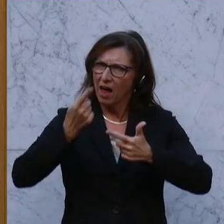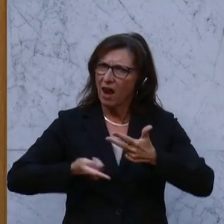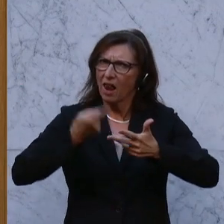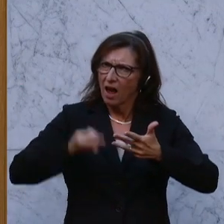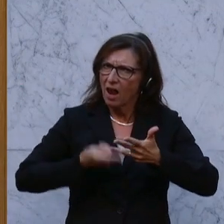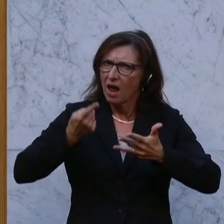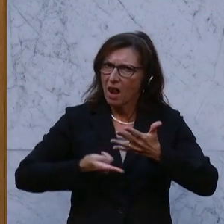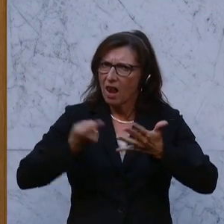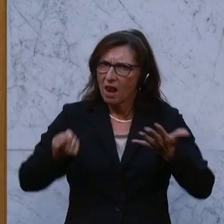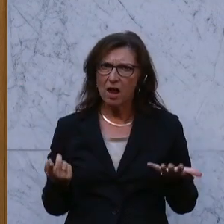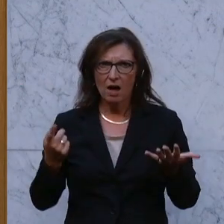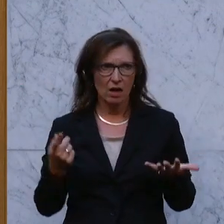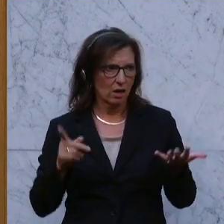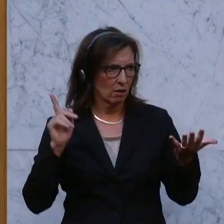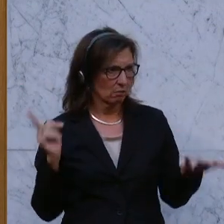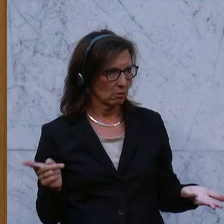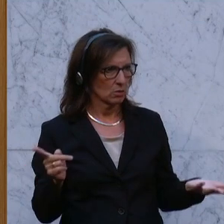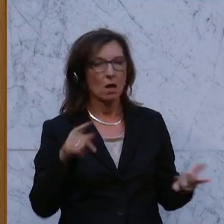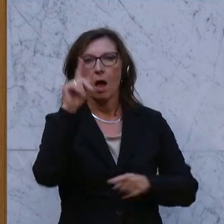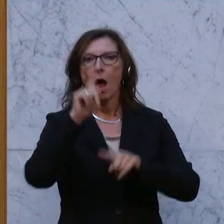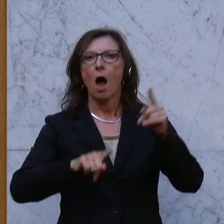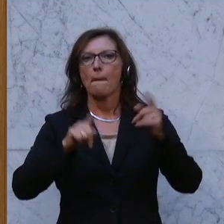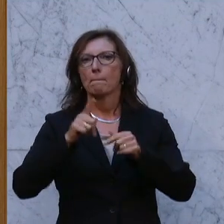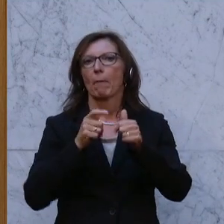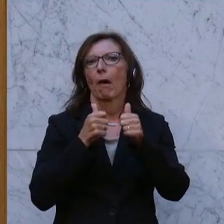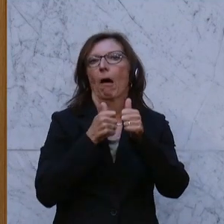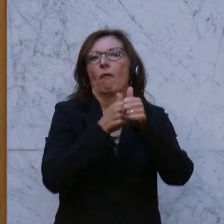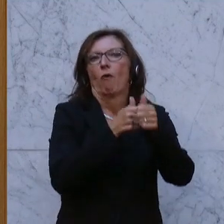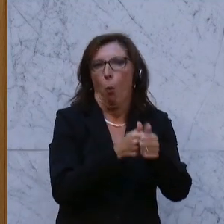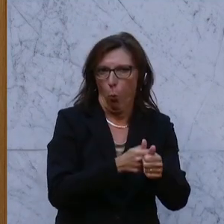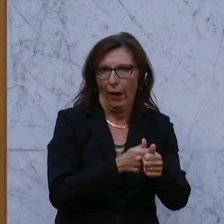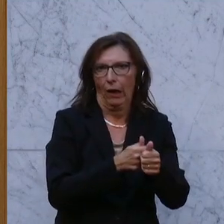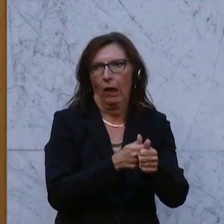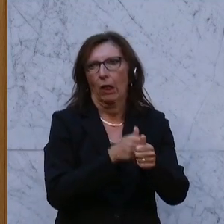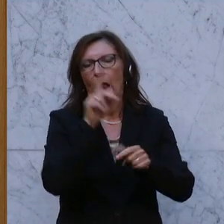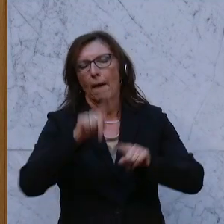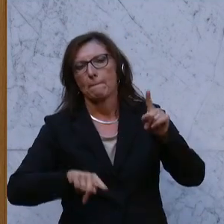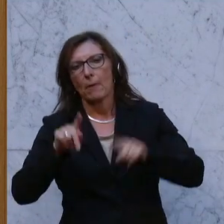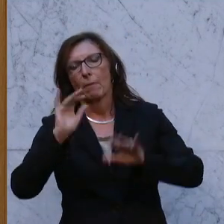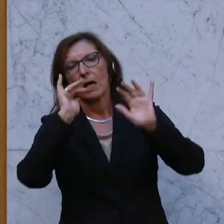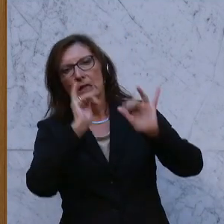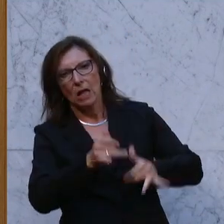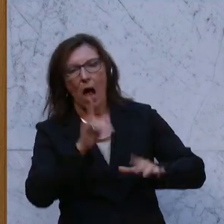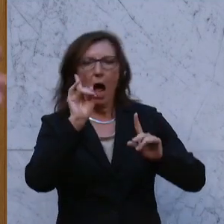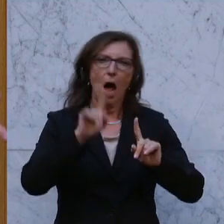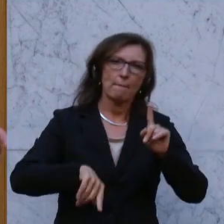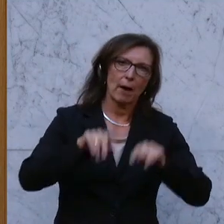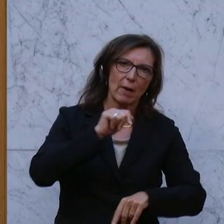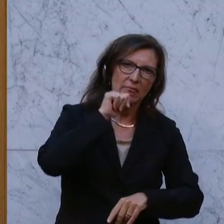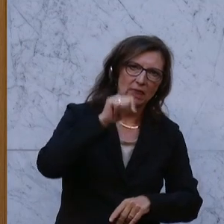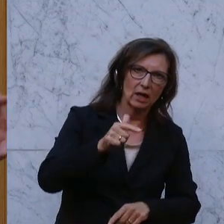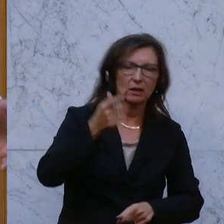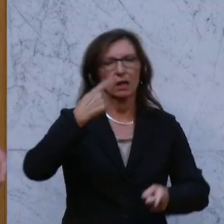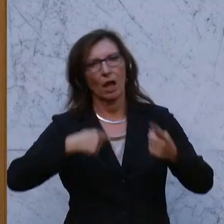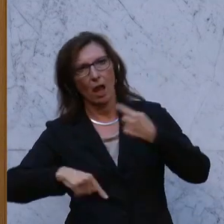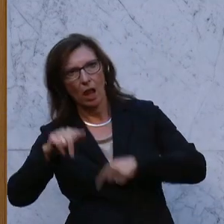nachspringen, manchmal langsamer, manchmal in kleinen Schritten und dann zögerlich ankündigen, etwas umzusetzen und schaut man genauer